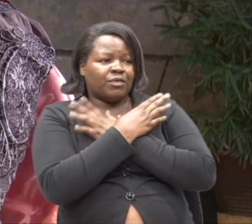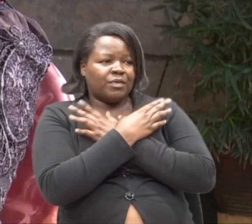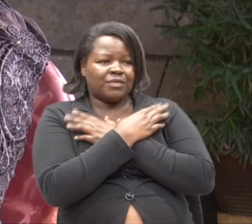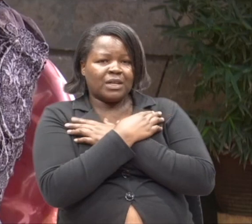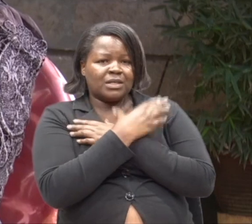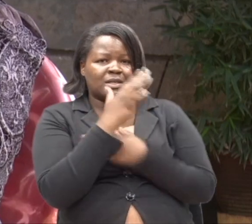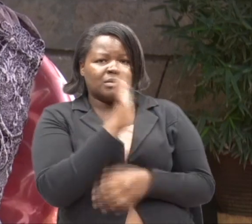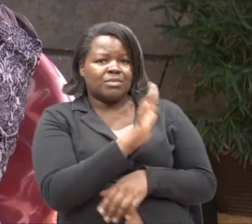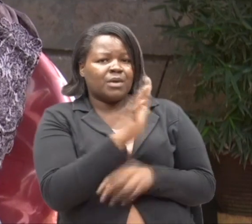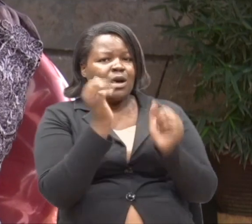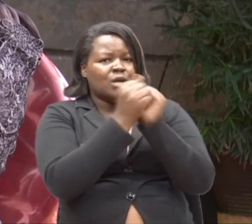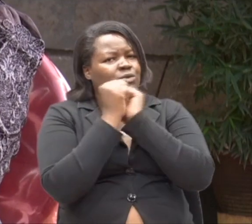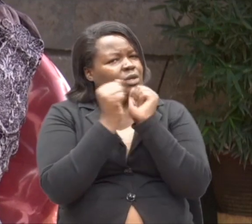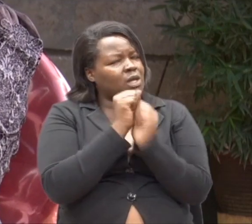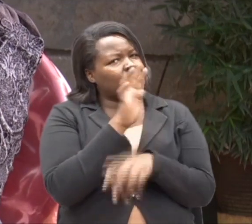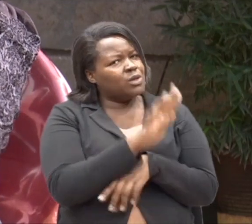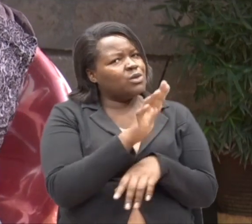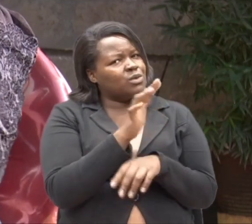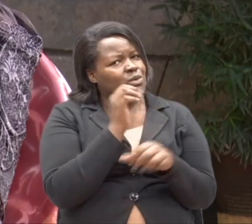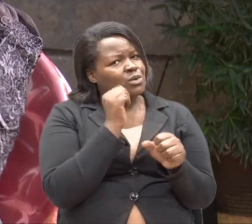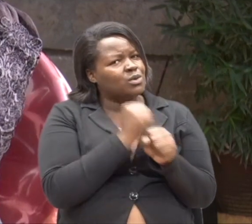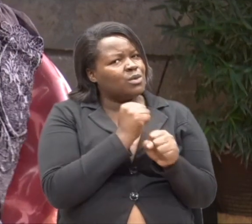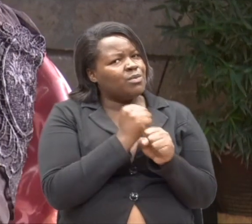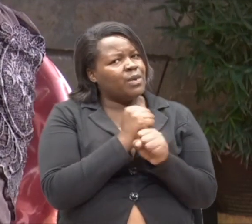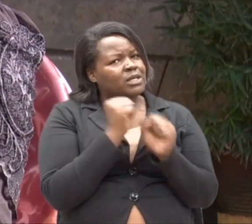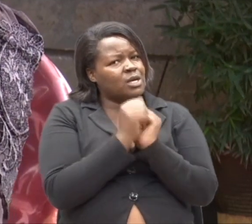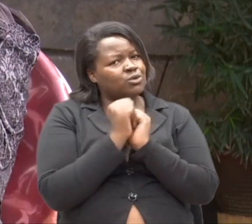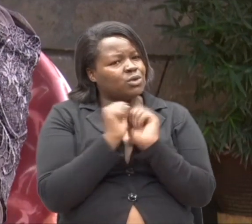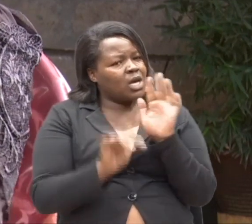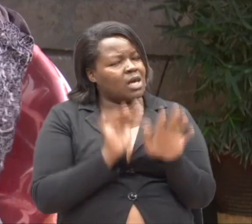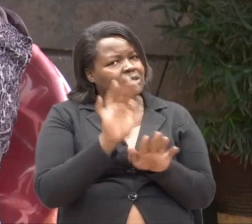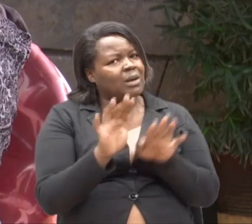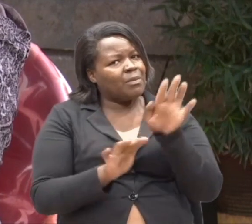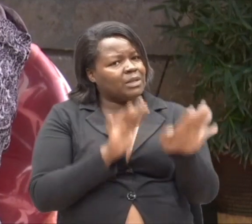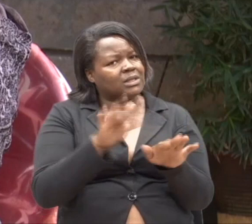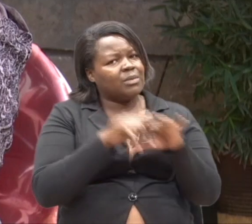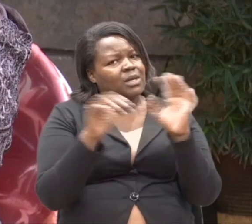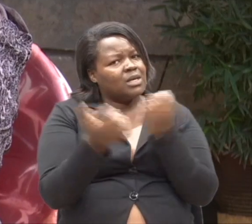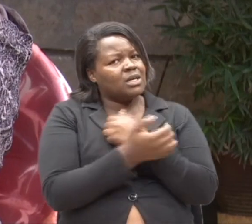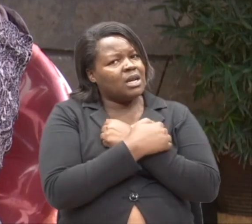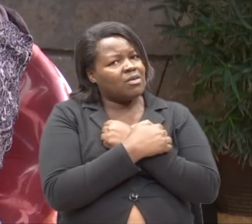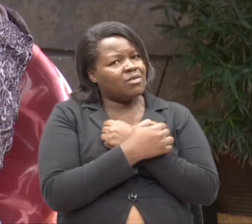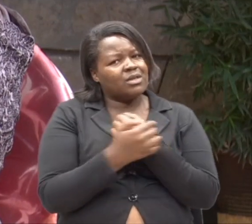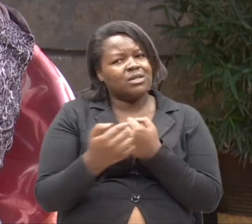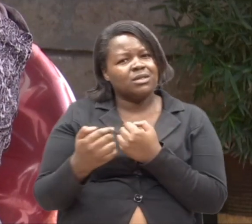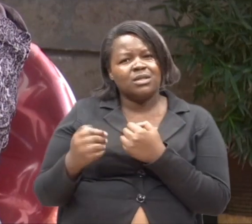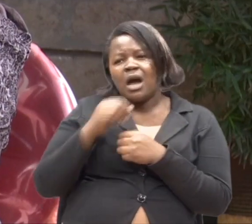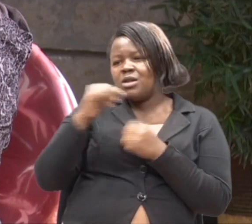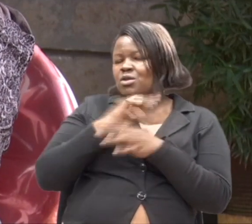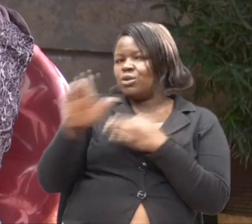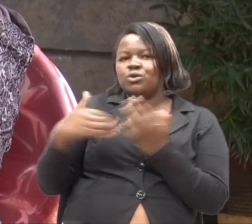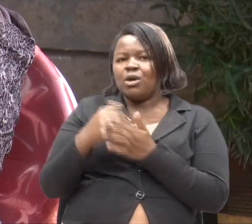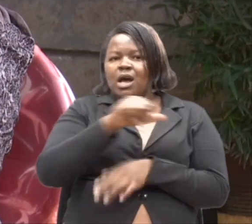walikuwa pamoja nawe, walipiga hatua kila hatua ya hii safari ya mapenzi? Si wote. Wegini